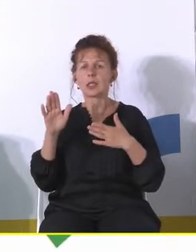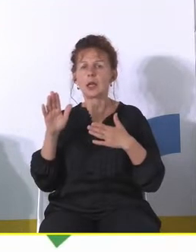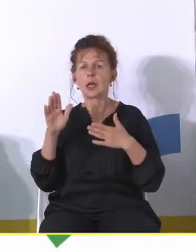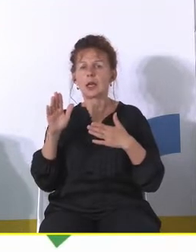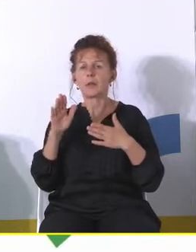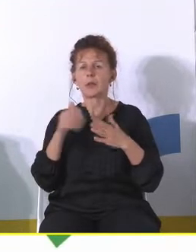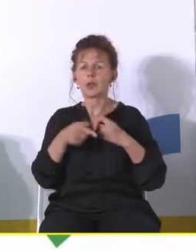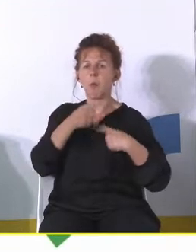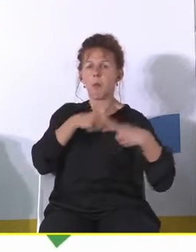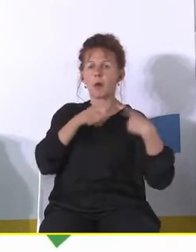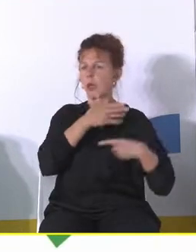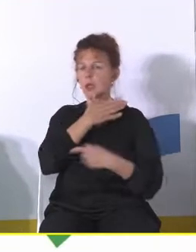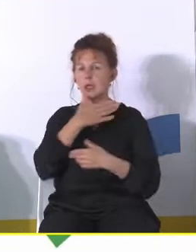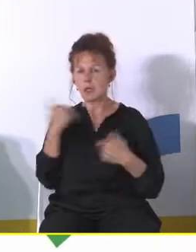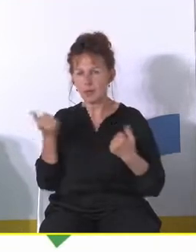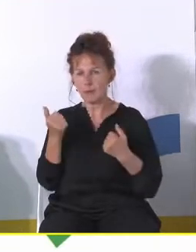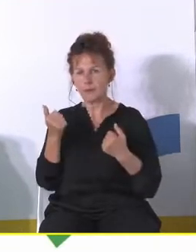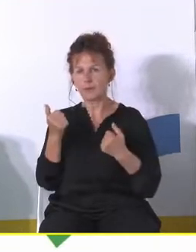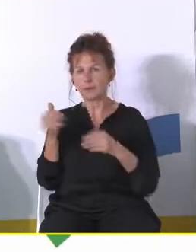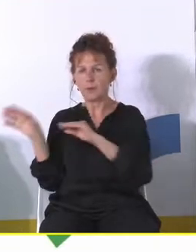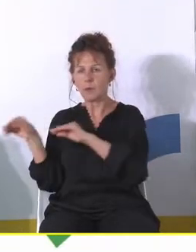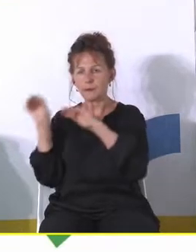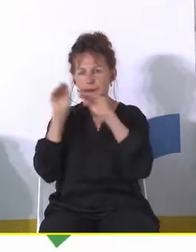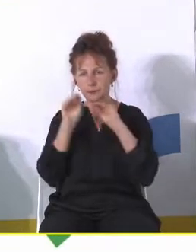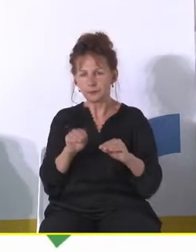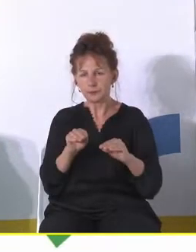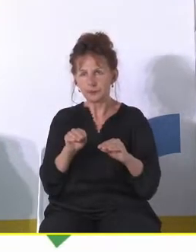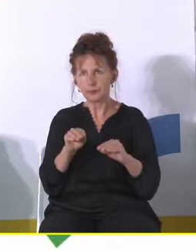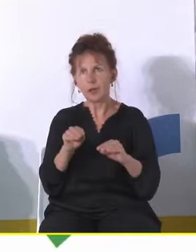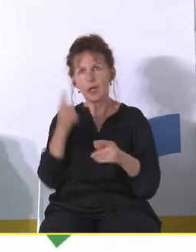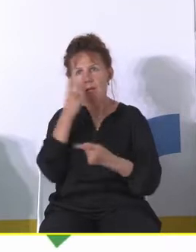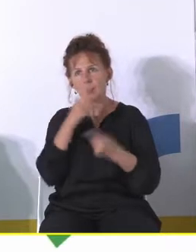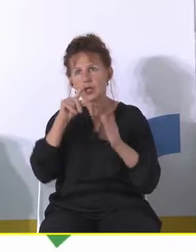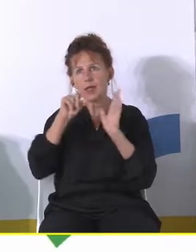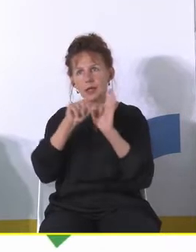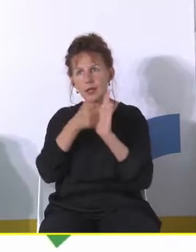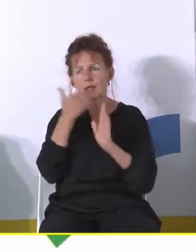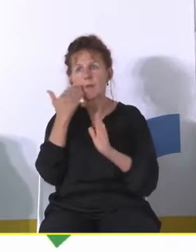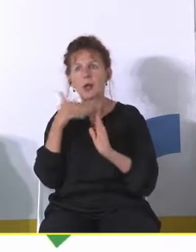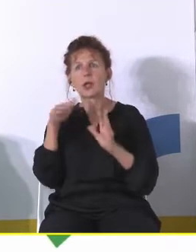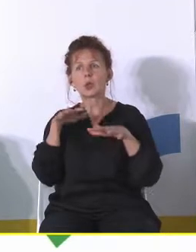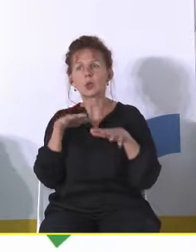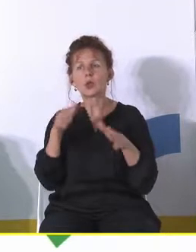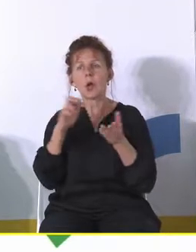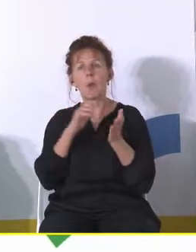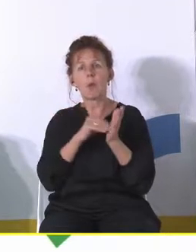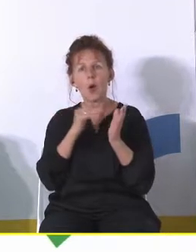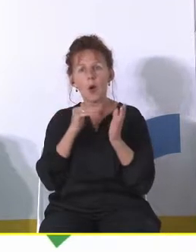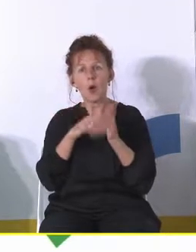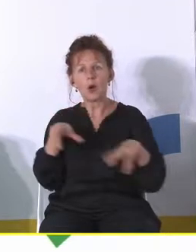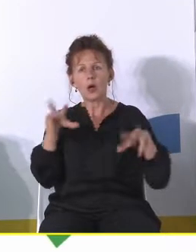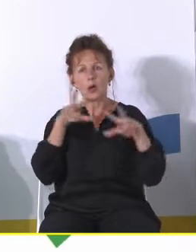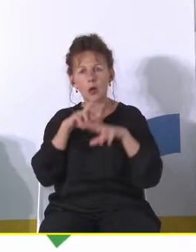zakorzenienia międzypokoleniowego wydaje mi się że jedną z takich bardzo dużych potrzeb rodziny i